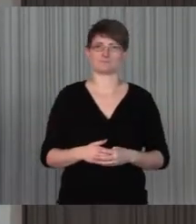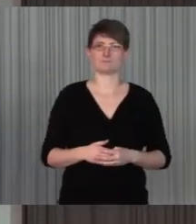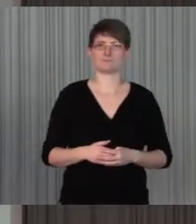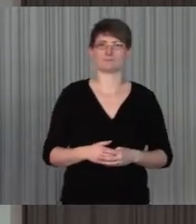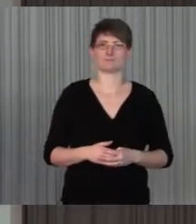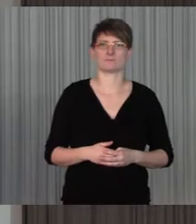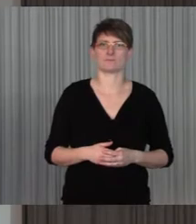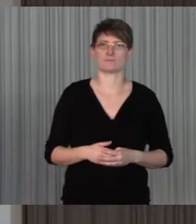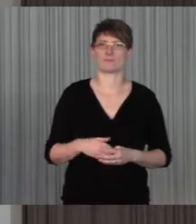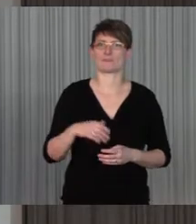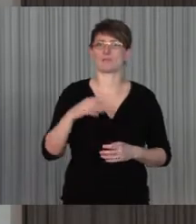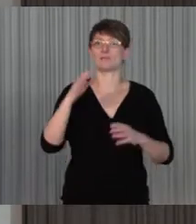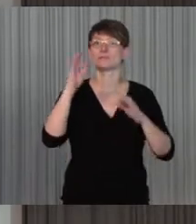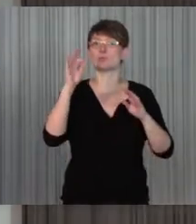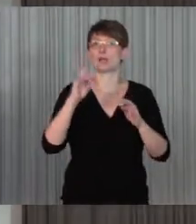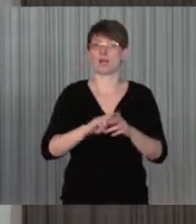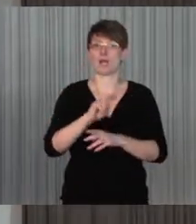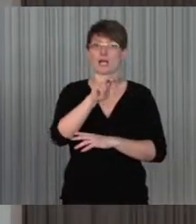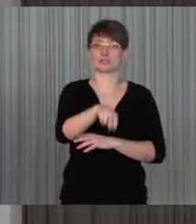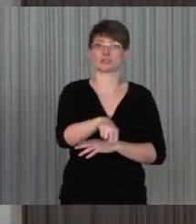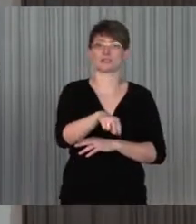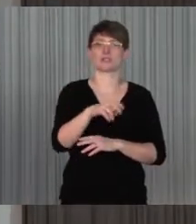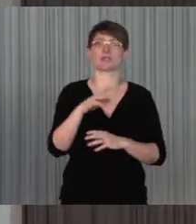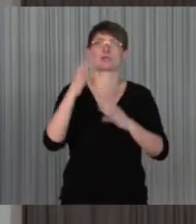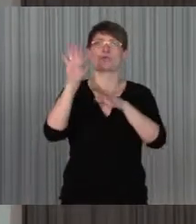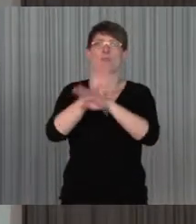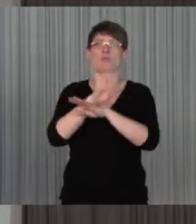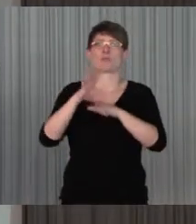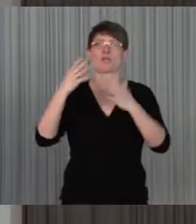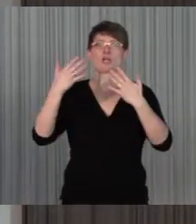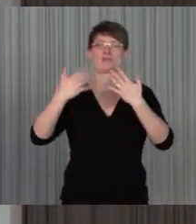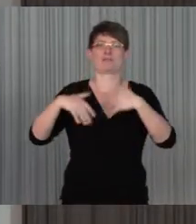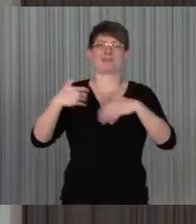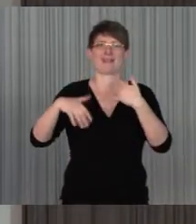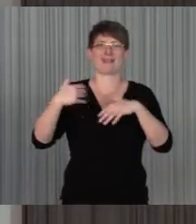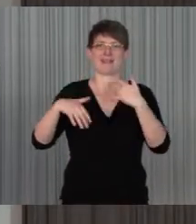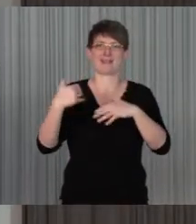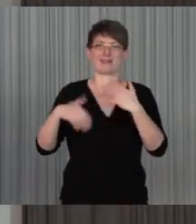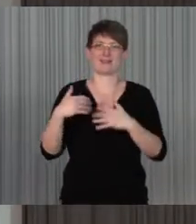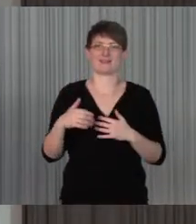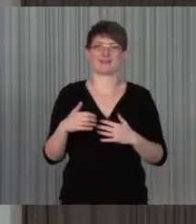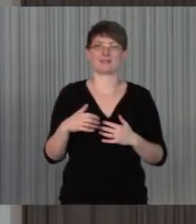Sehr guter Einstieg sind auch tatsächlich Computerspiele und ganz viel dann auch solche